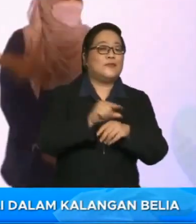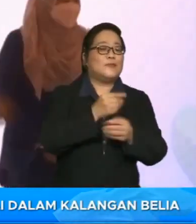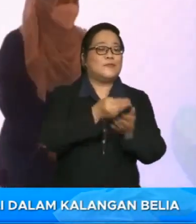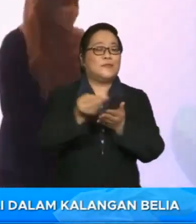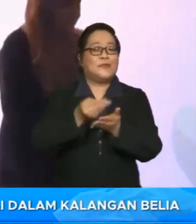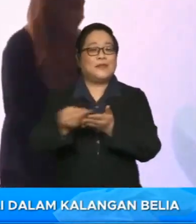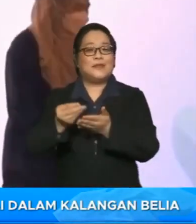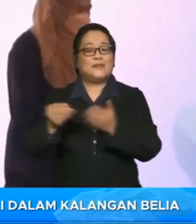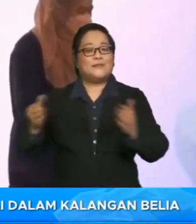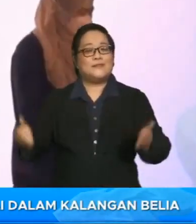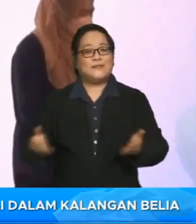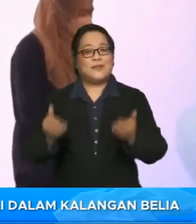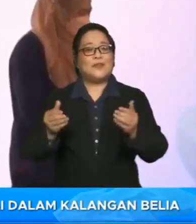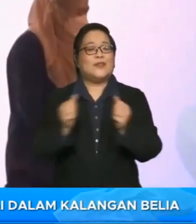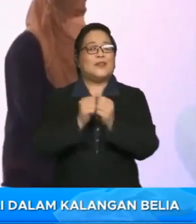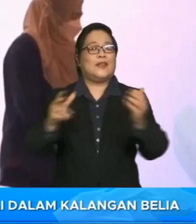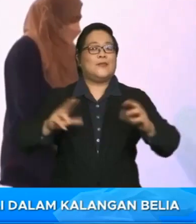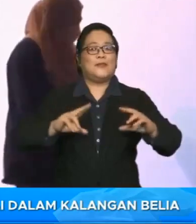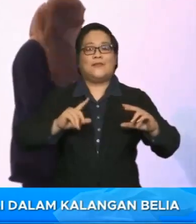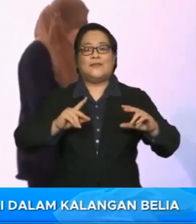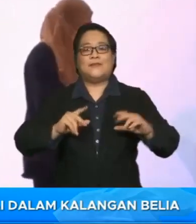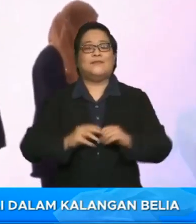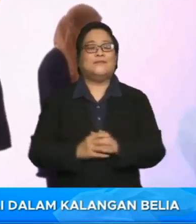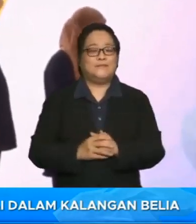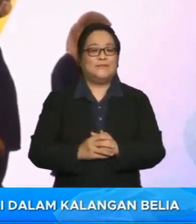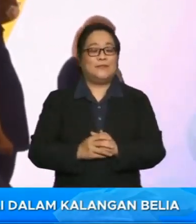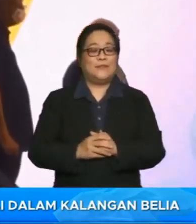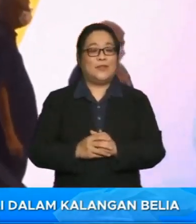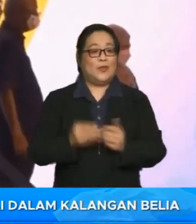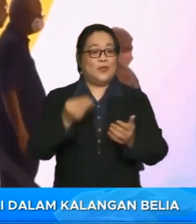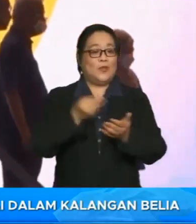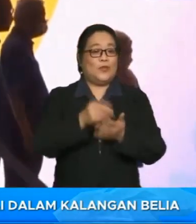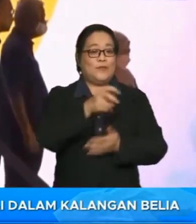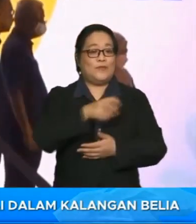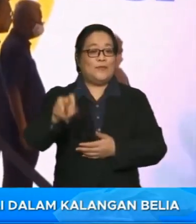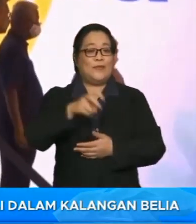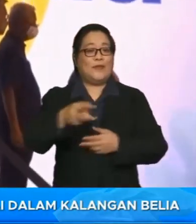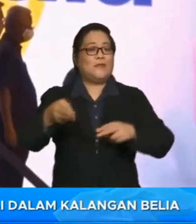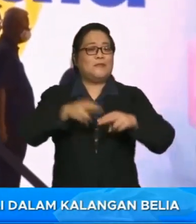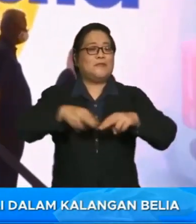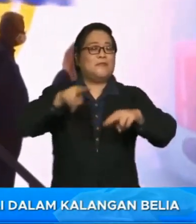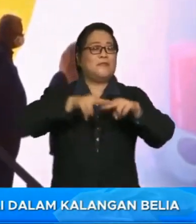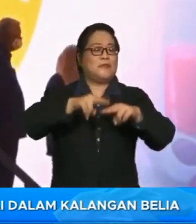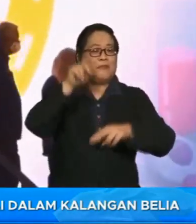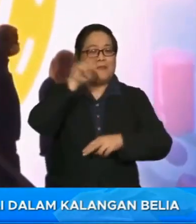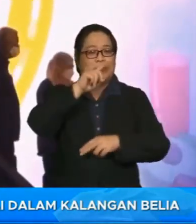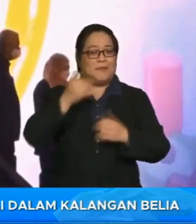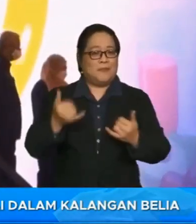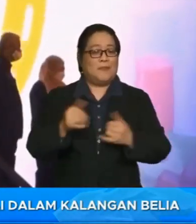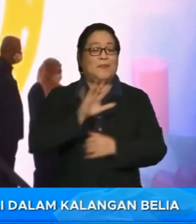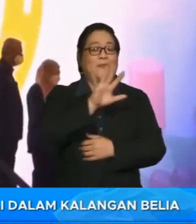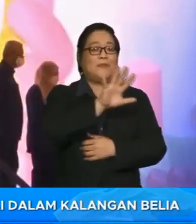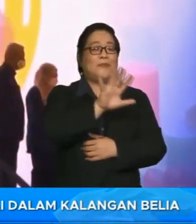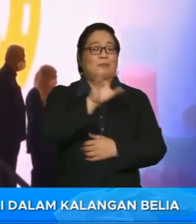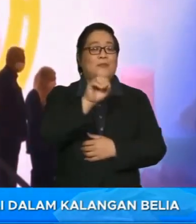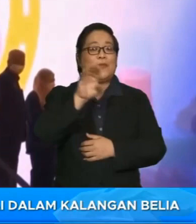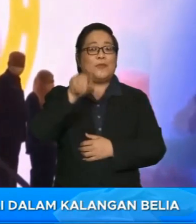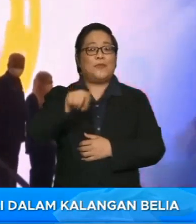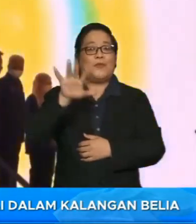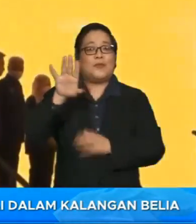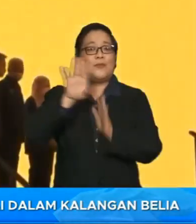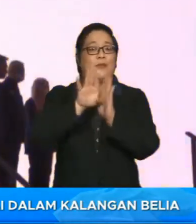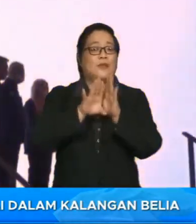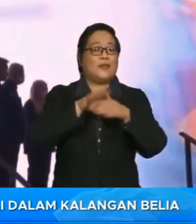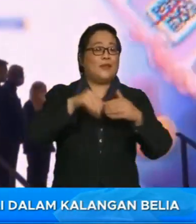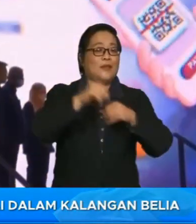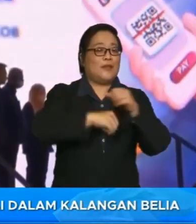wujudkan masyarakat tanpa tunai. Ini berikutan transaksi e-tunai berkembang dengan ketara RM50.50 pada tahun